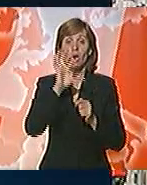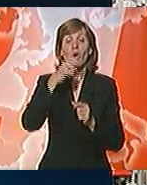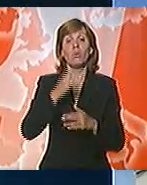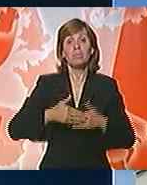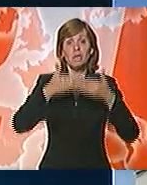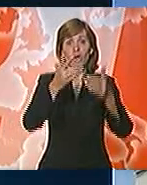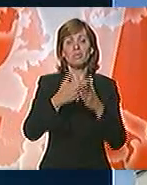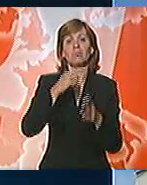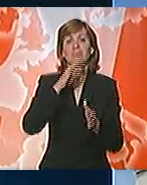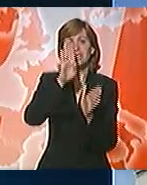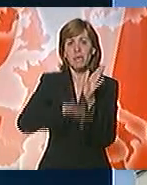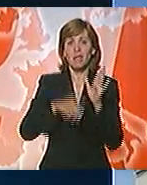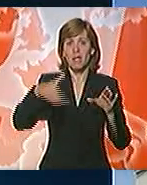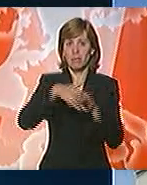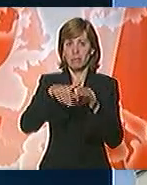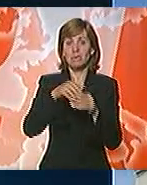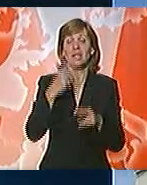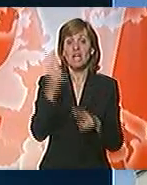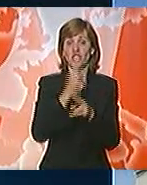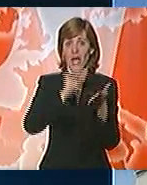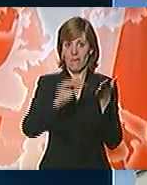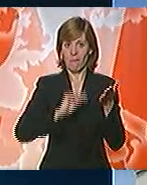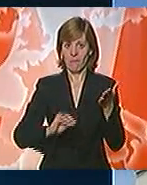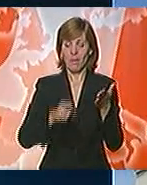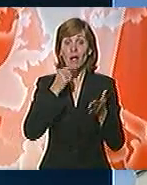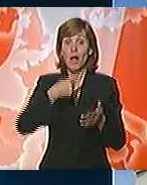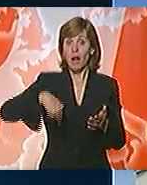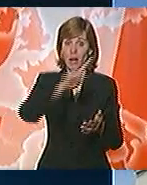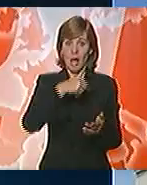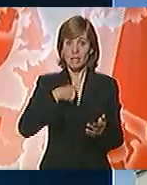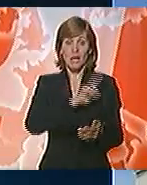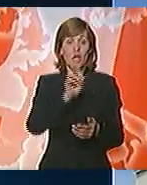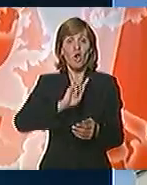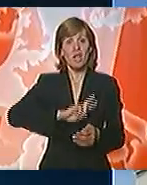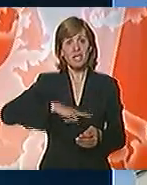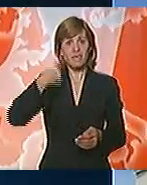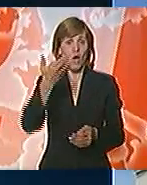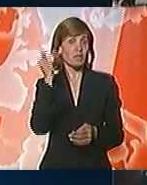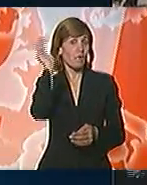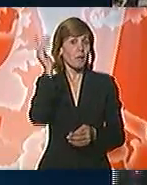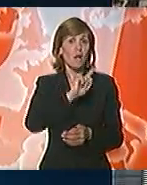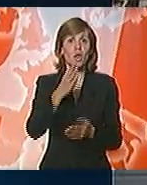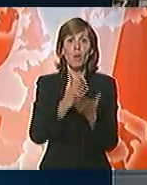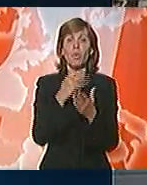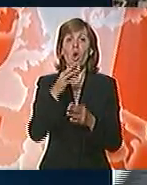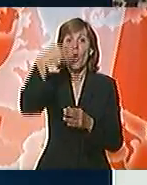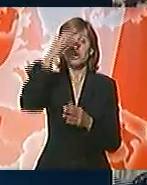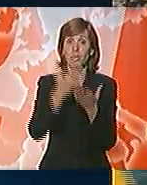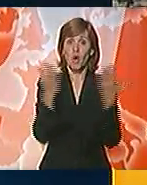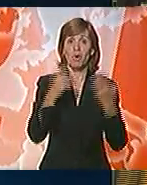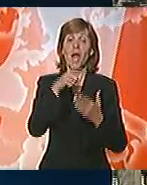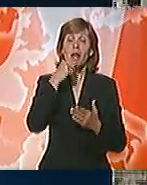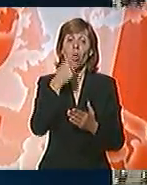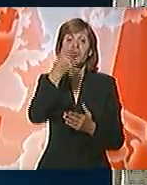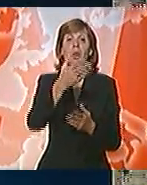predstojećoj racionalizaciji državne administracije. Nas niko iz vlade Srbije nije zvao, niti je i ko sem novinara pominjao takav